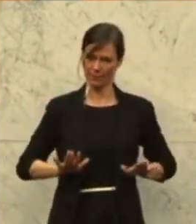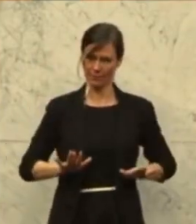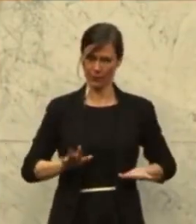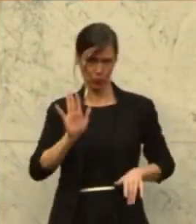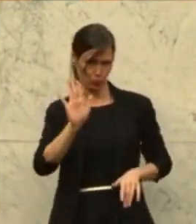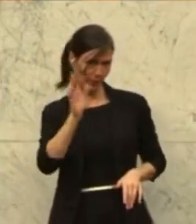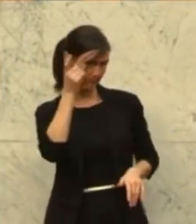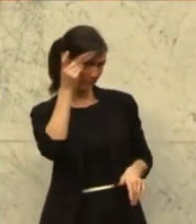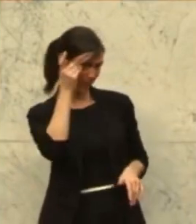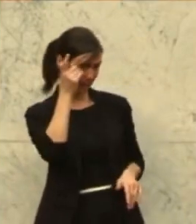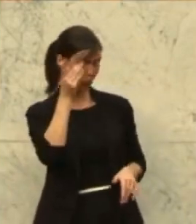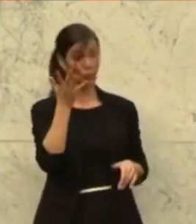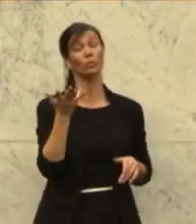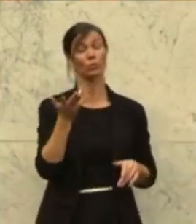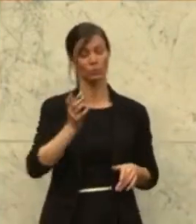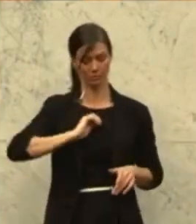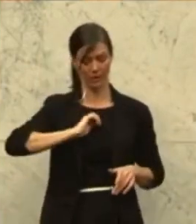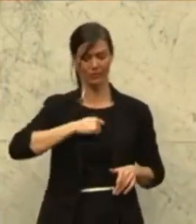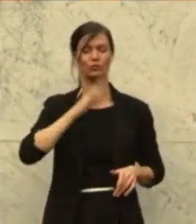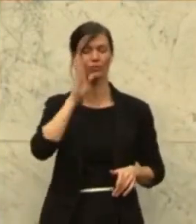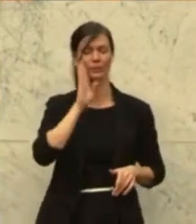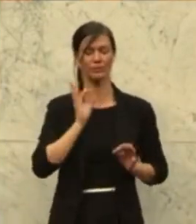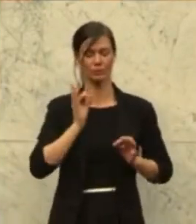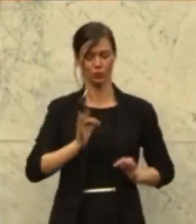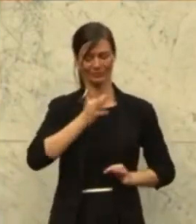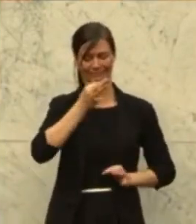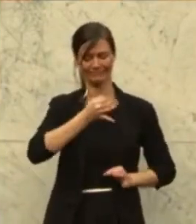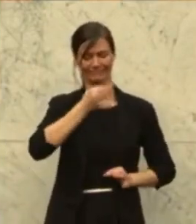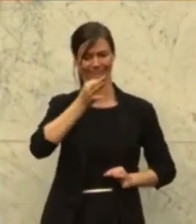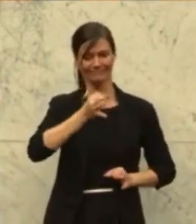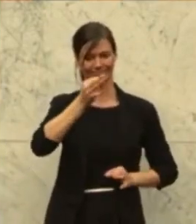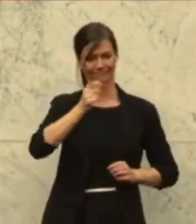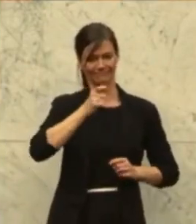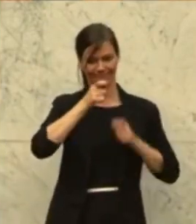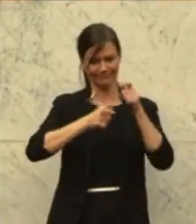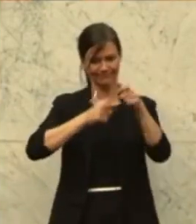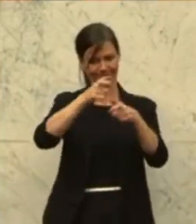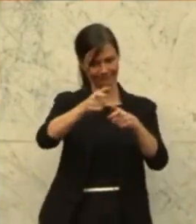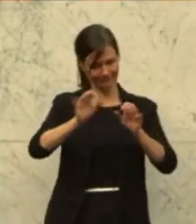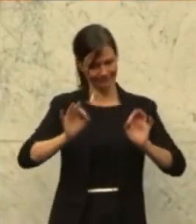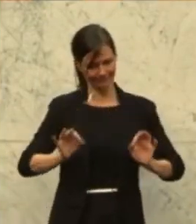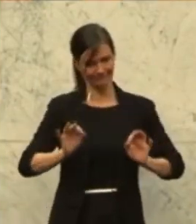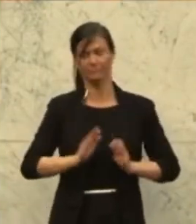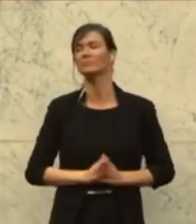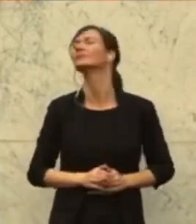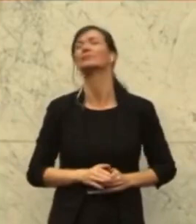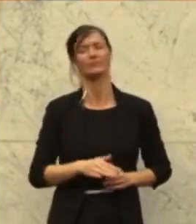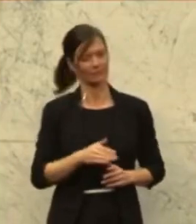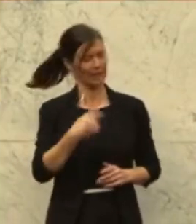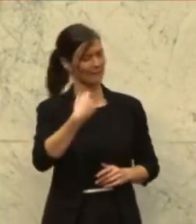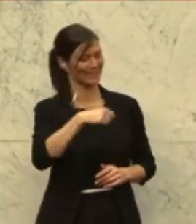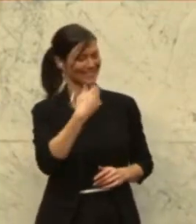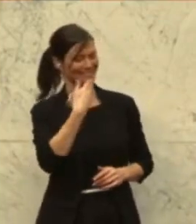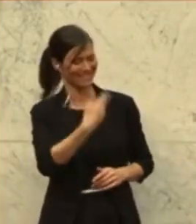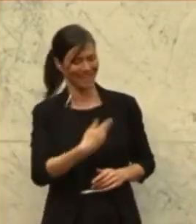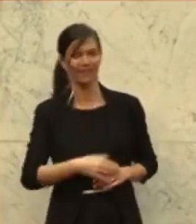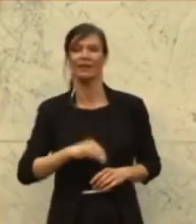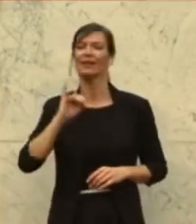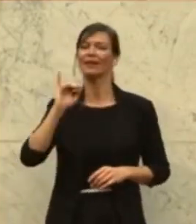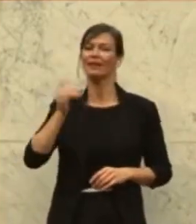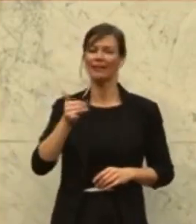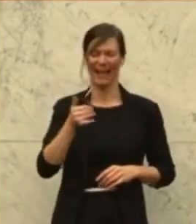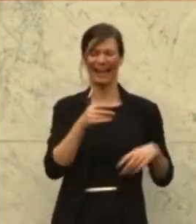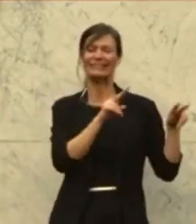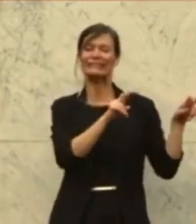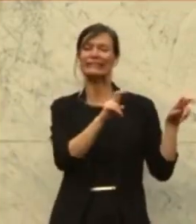Meinung und Position auch so vorzutragen. Danke. Danke, Frau Präsidentin. Ich bleibe aber dabei, das ist ja ein Zitat von einigen